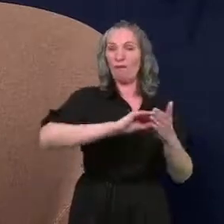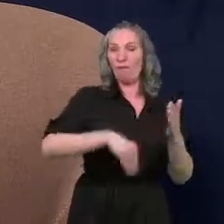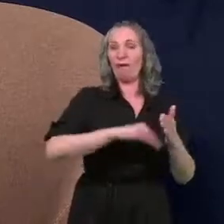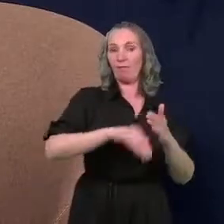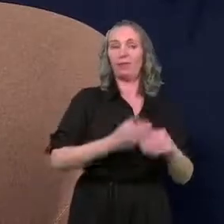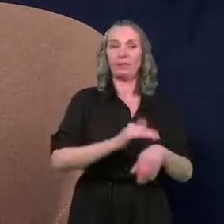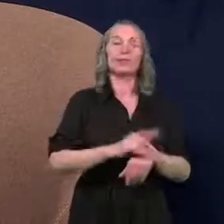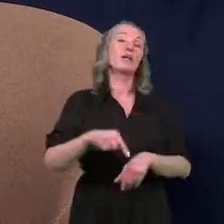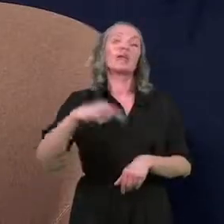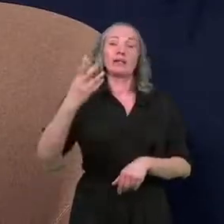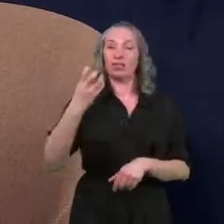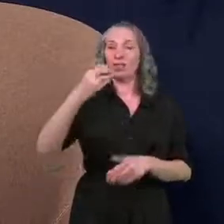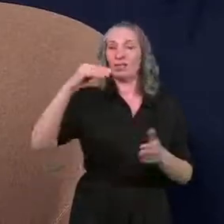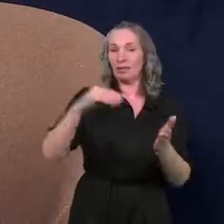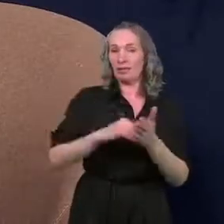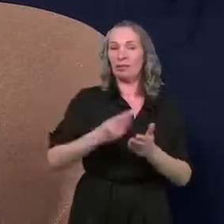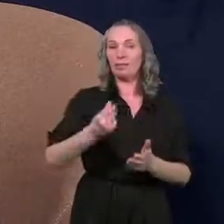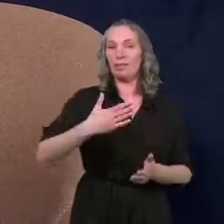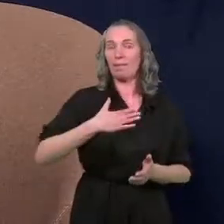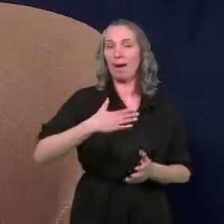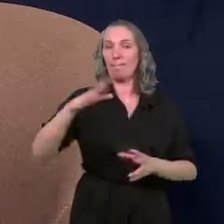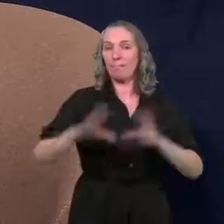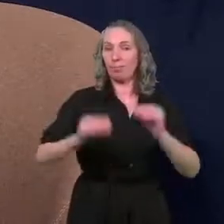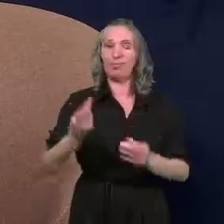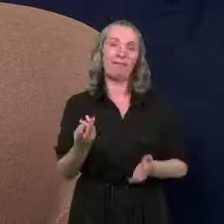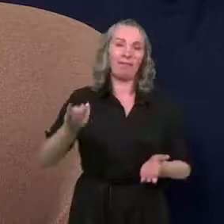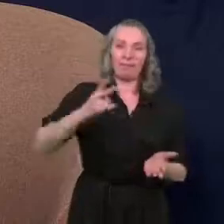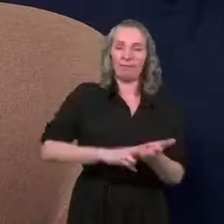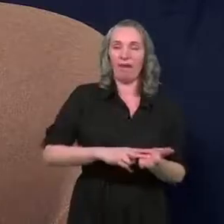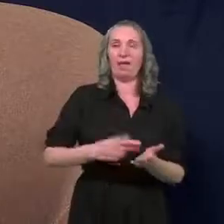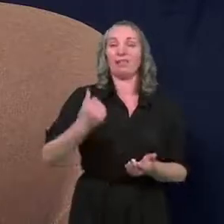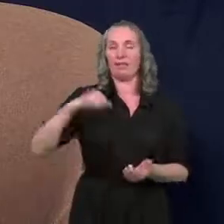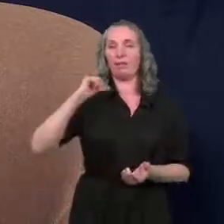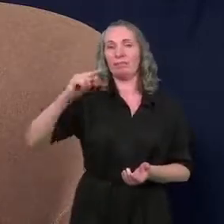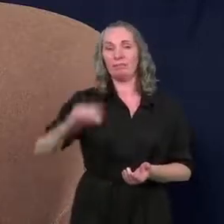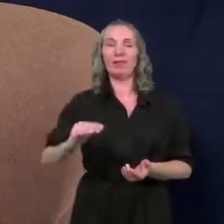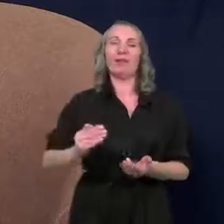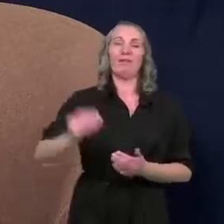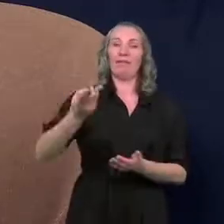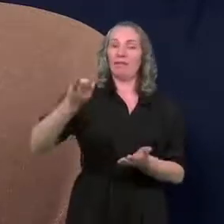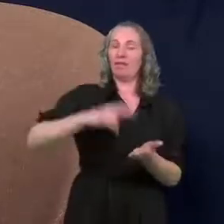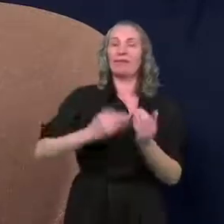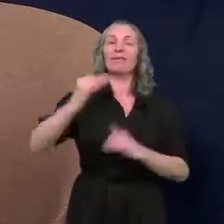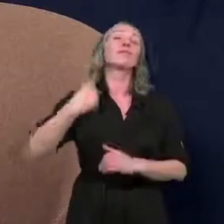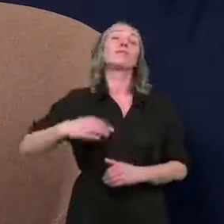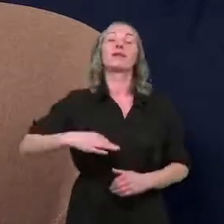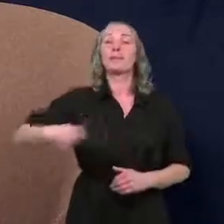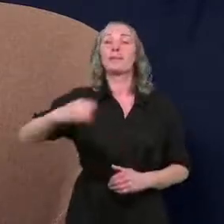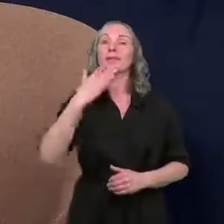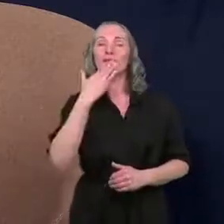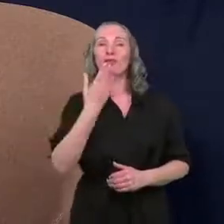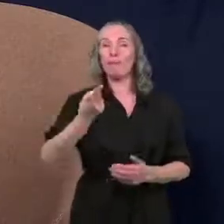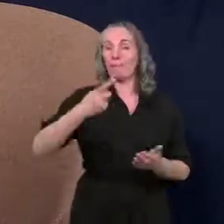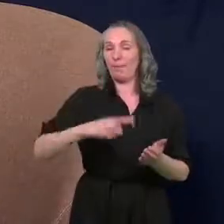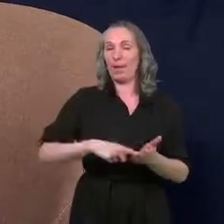Mamy 400 tysięcy w budżecie, czyli dwukrotnie więcej niż w ubiegłym roku. I to, o czym Pan Prezydent już mówił, po